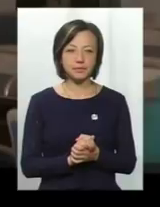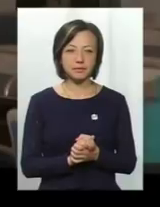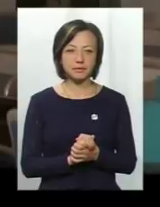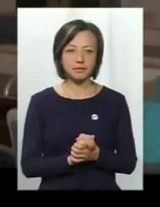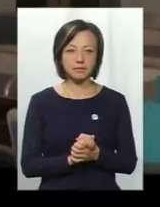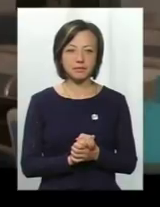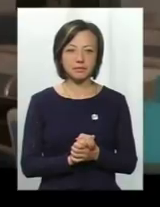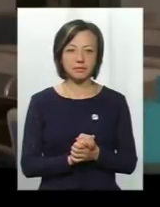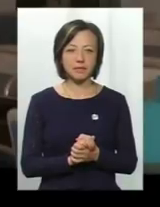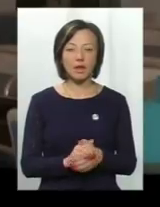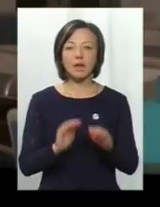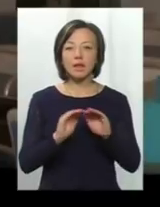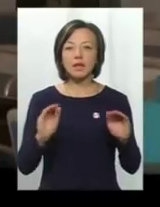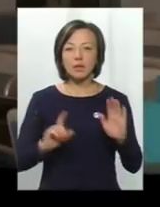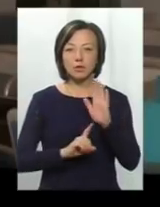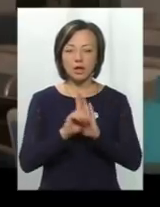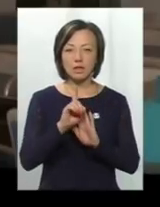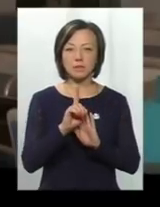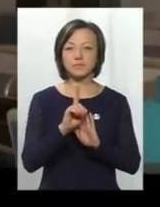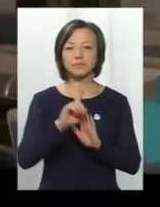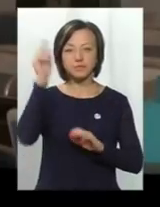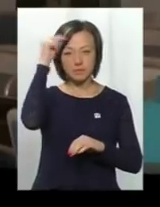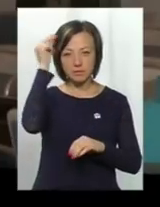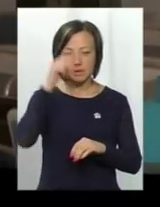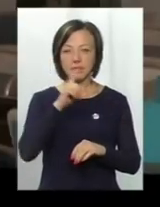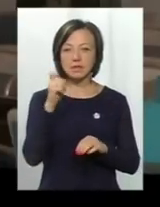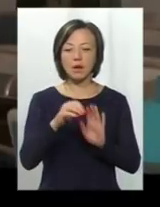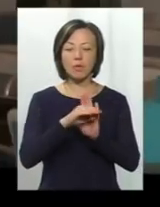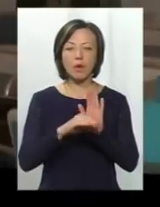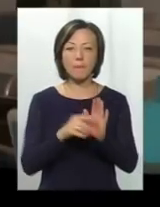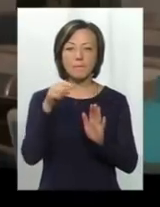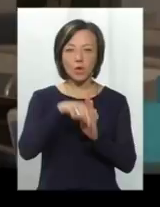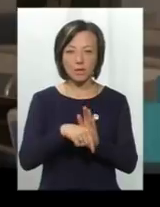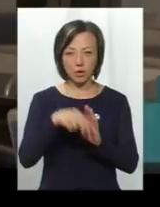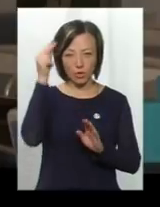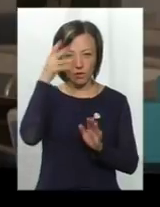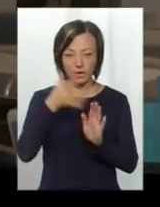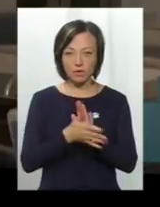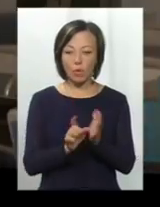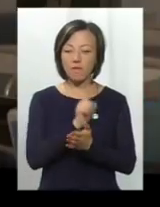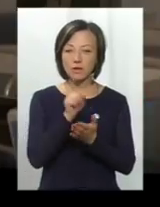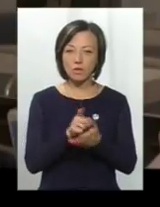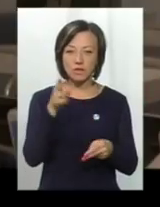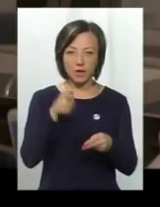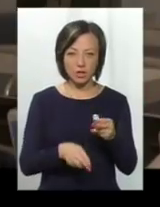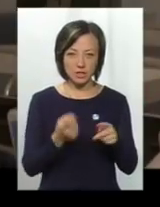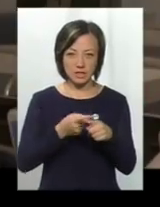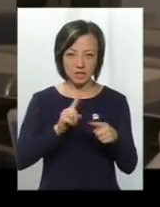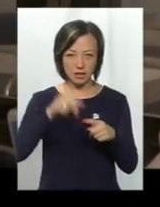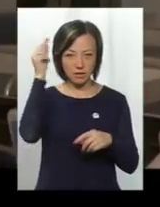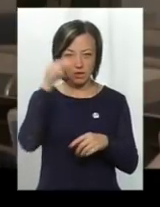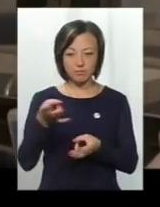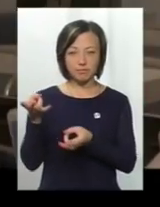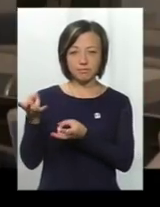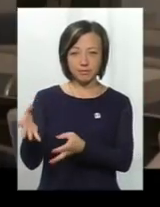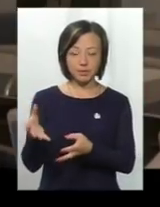за програмами по глибному вивченню, обов'язково мають завершити це навчання, а вони залишаються на призволяще і мусять